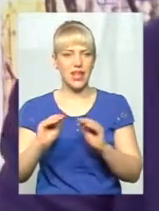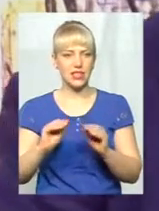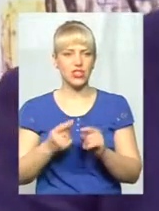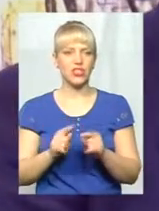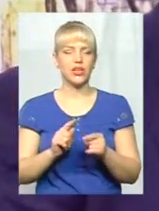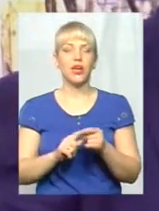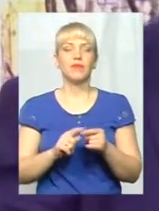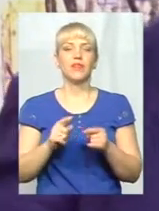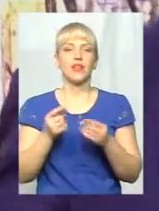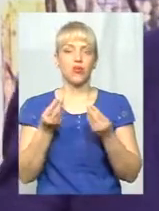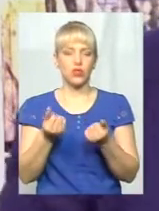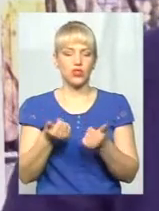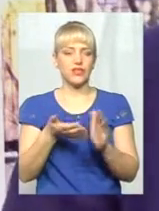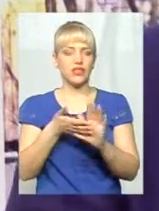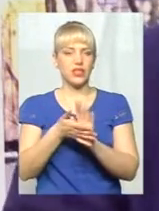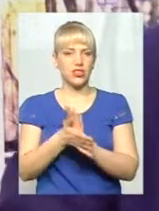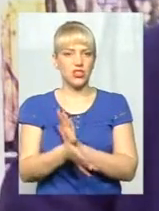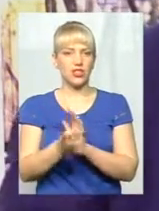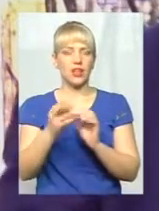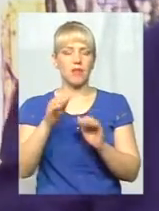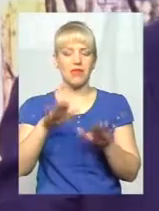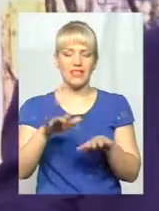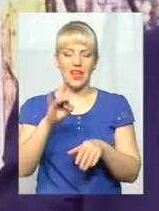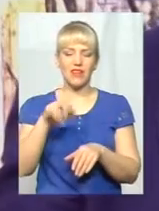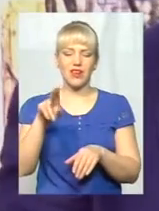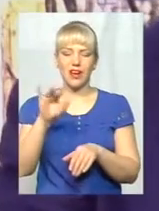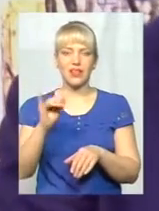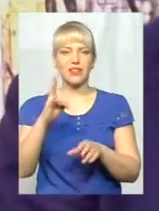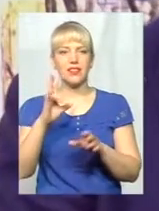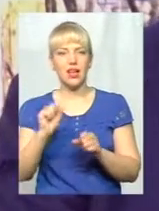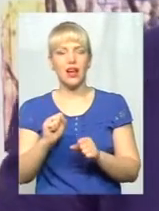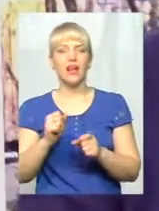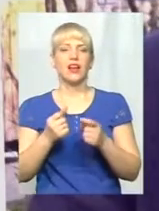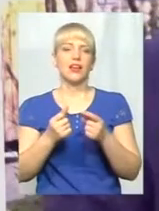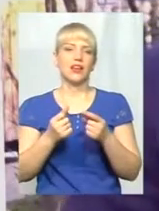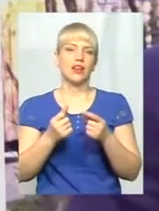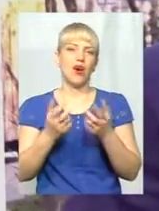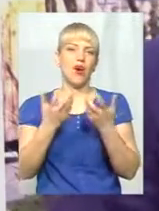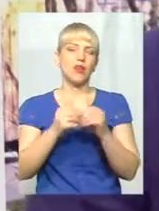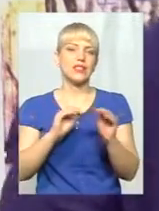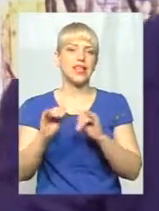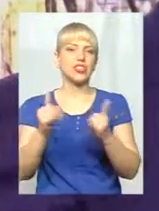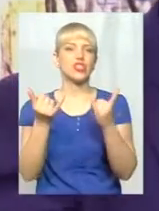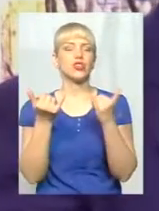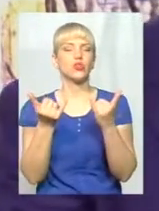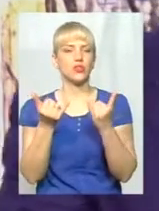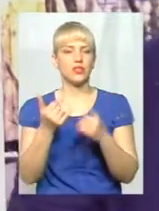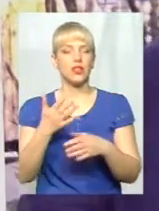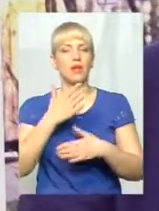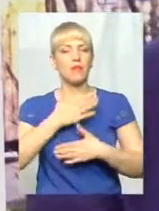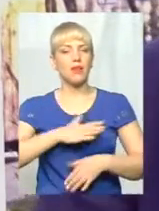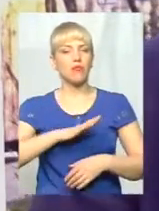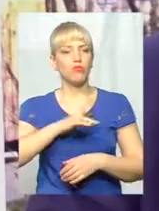можна кошти витрачати, допусті, з місцевих рад на оснащення, а не інші питання. Дійсно, сучасне оснащення, приємно було побачити.